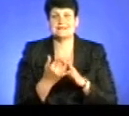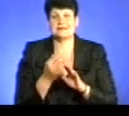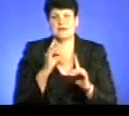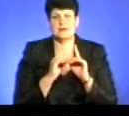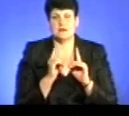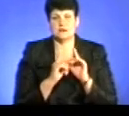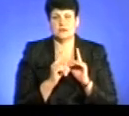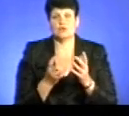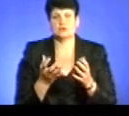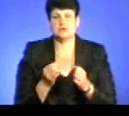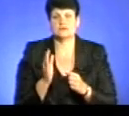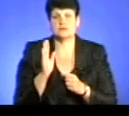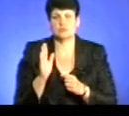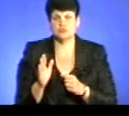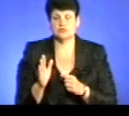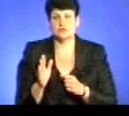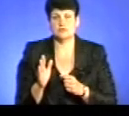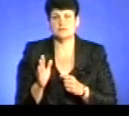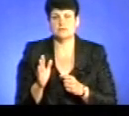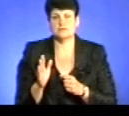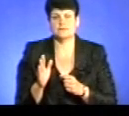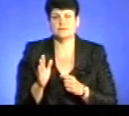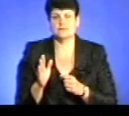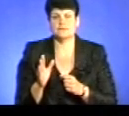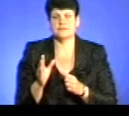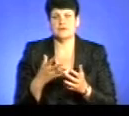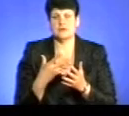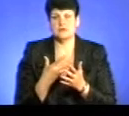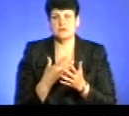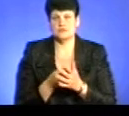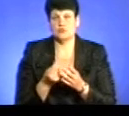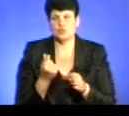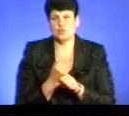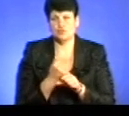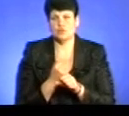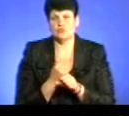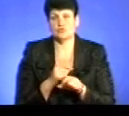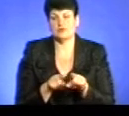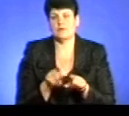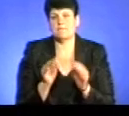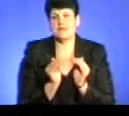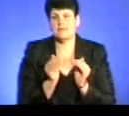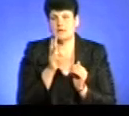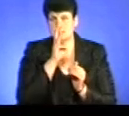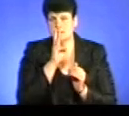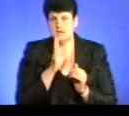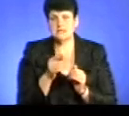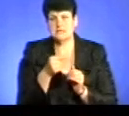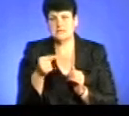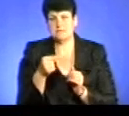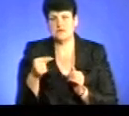Подержувати вона буде за свою роботу з розрахунку мінімальної зарплати, за мінусом